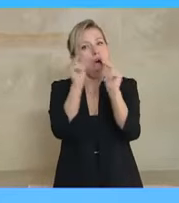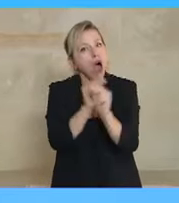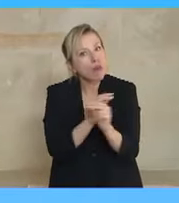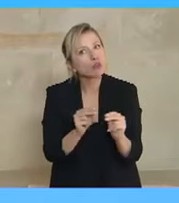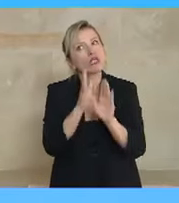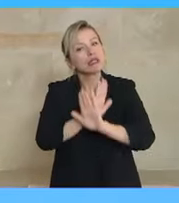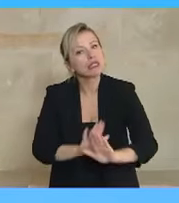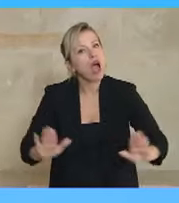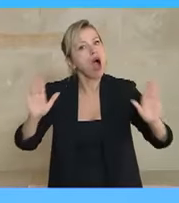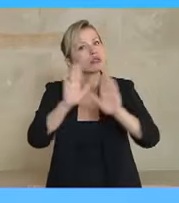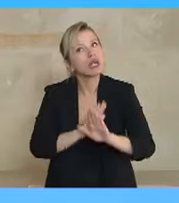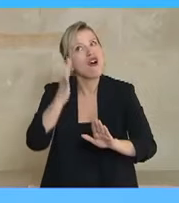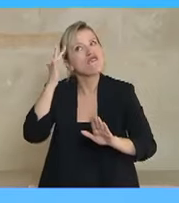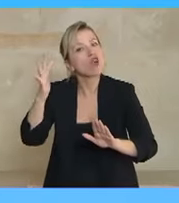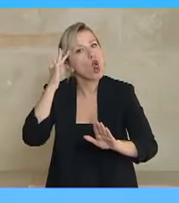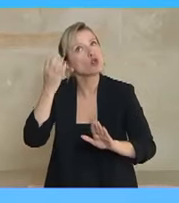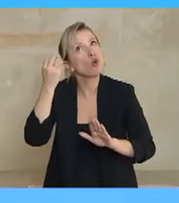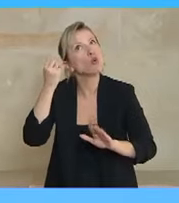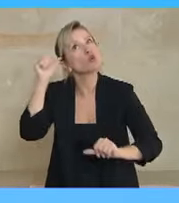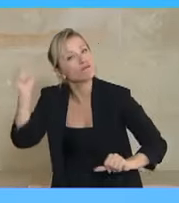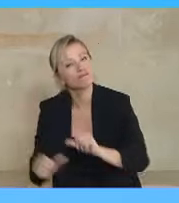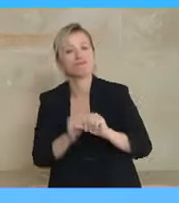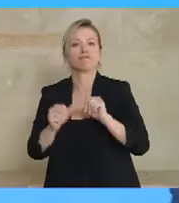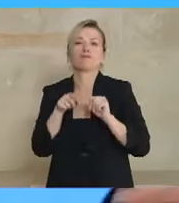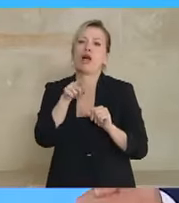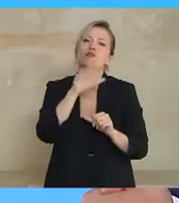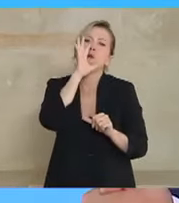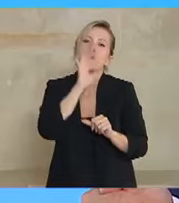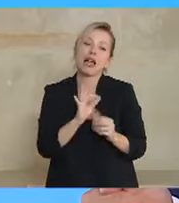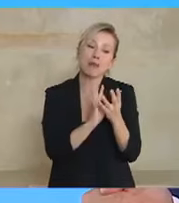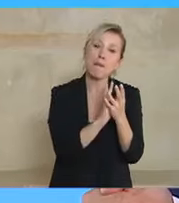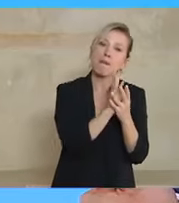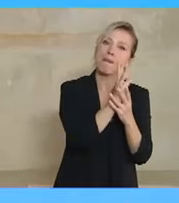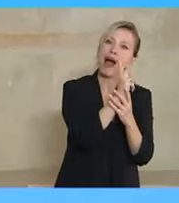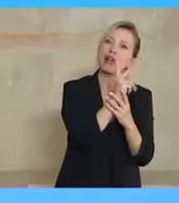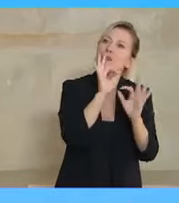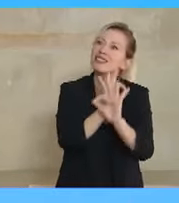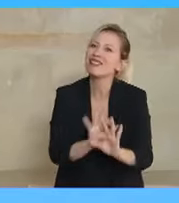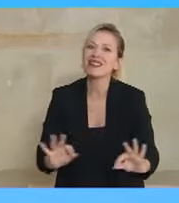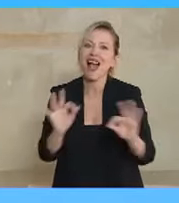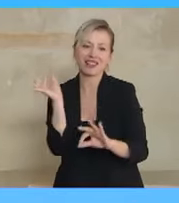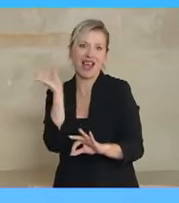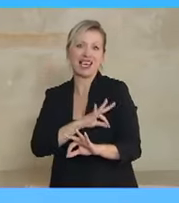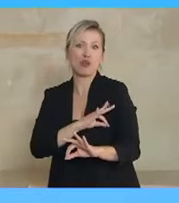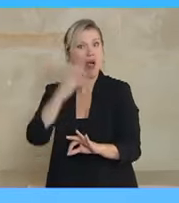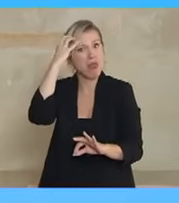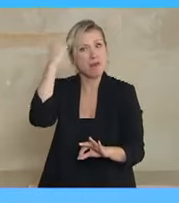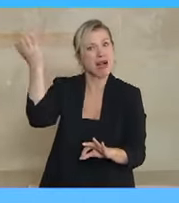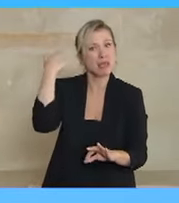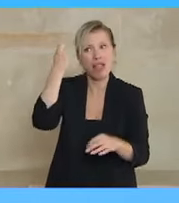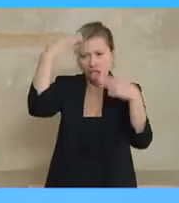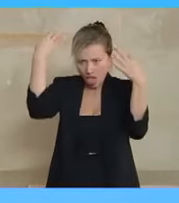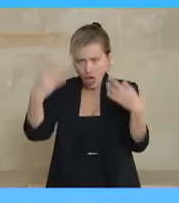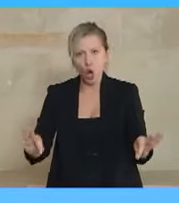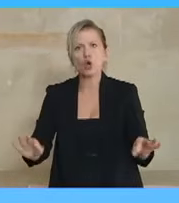πολιτικής που έρχεται να αντιμετωπίσει ένα πρόβλημα το οποίο είναι η άλλη όψη, εγώ σας είπα, της ανάπτυξης. Όταν η οικονομία ήταν σαν τάρταρα και τα κίνητα δεν είχαν